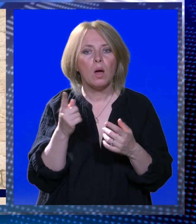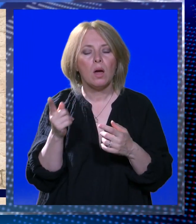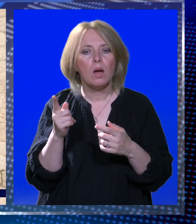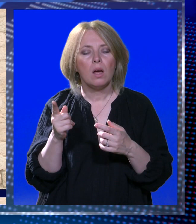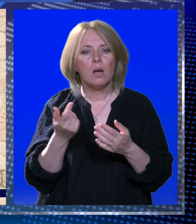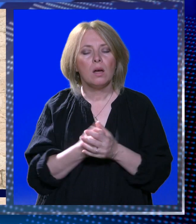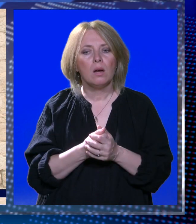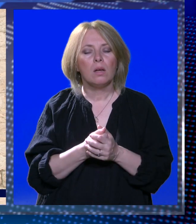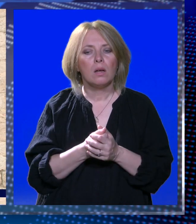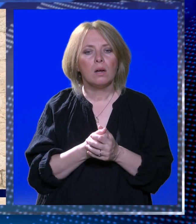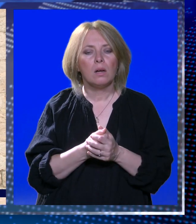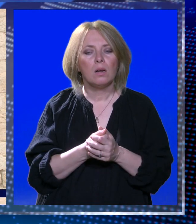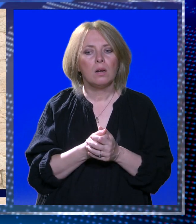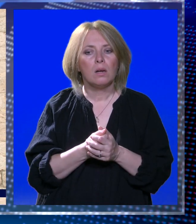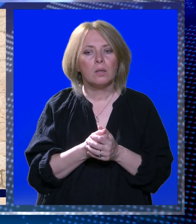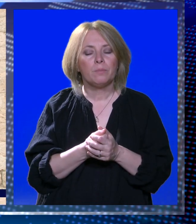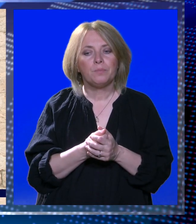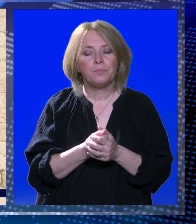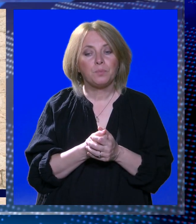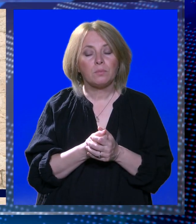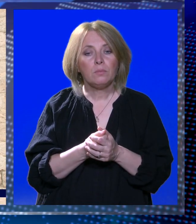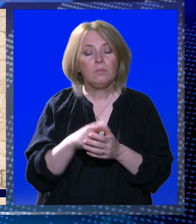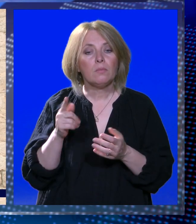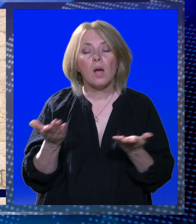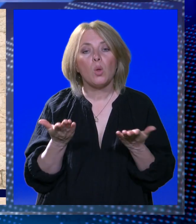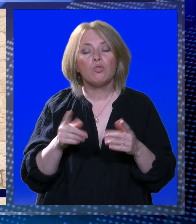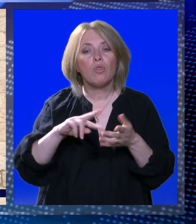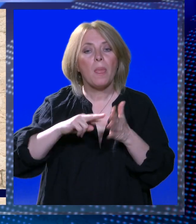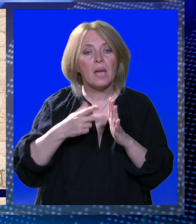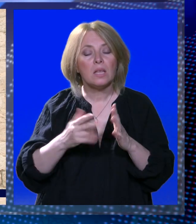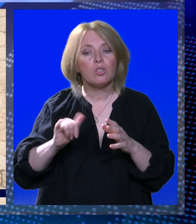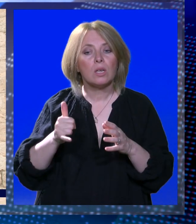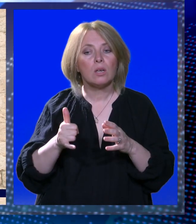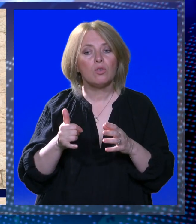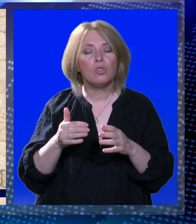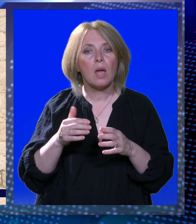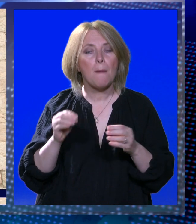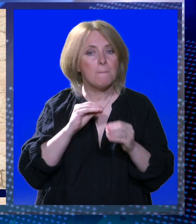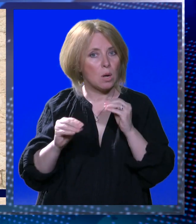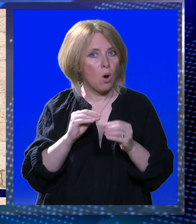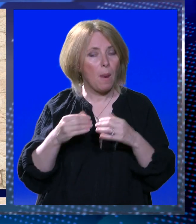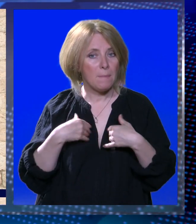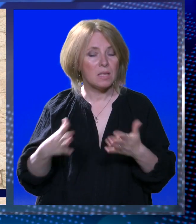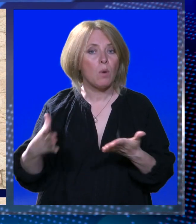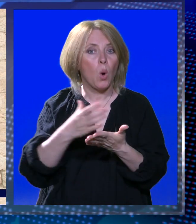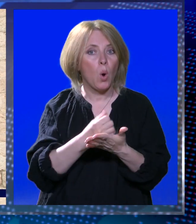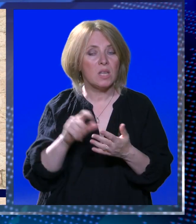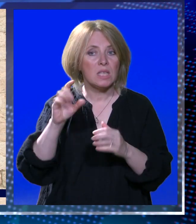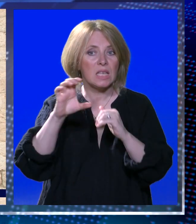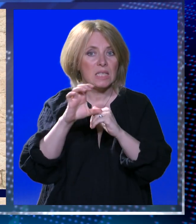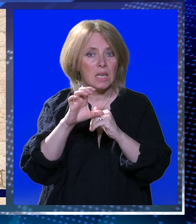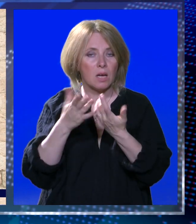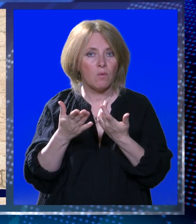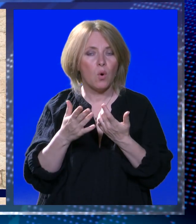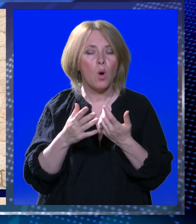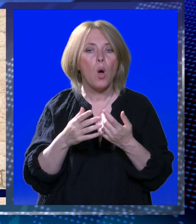se odvijaju ti Imperiali Chamber Orkestra koncerti i ono što tehnički još je orkestru problem. Mi smo koristili crku Svetog Spasa